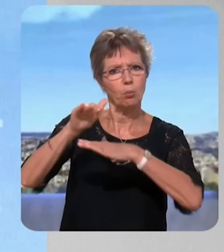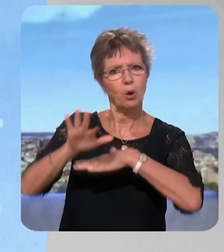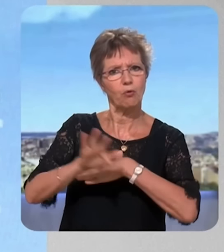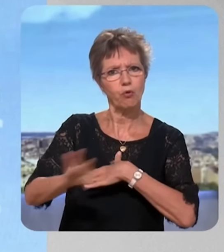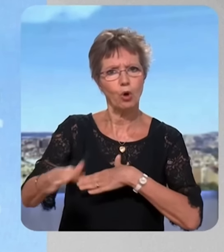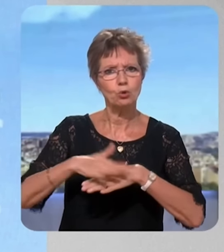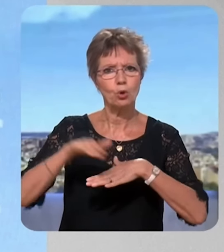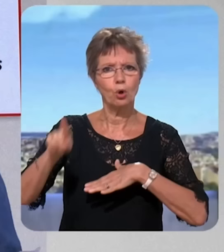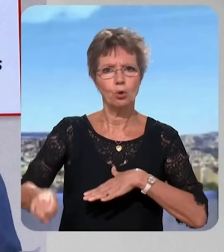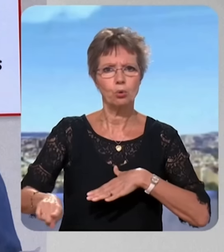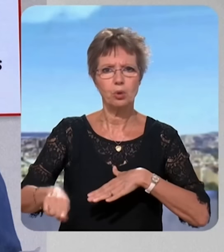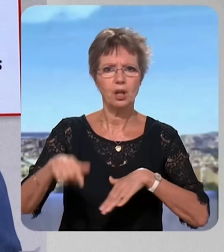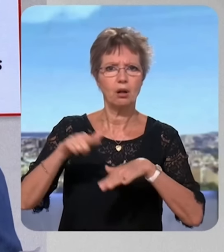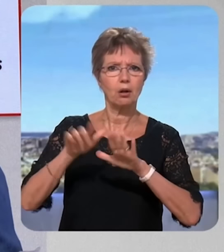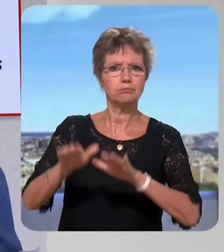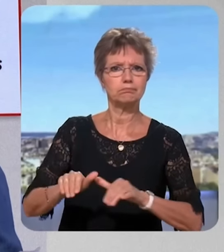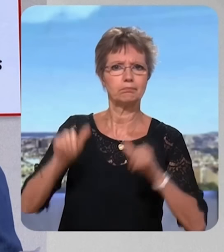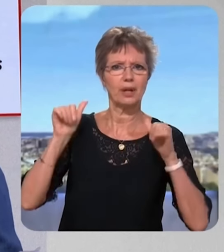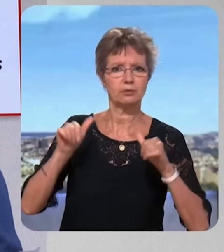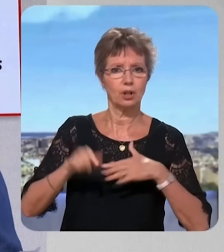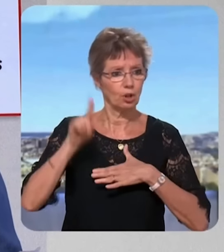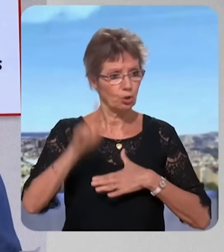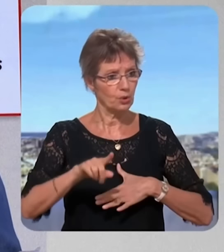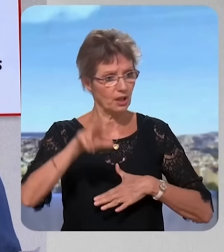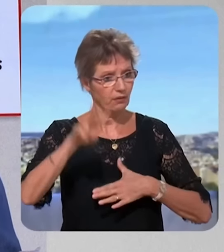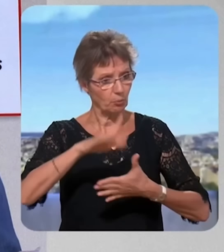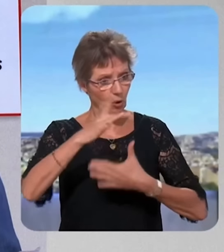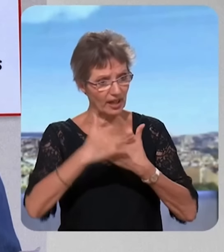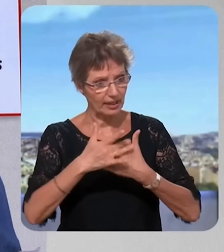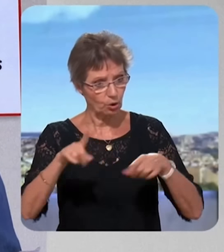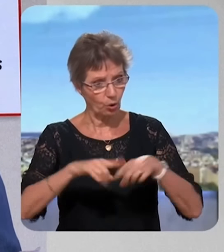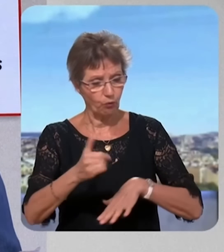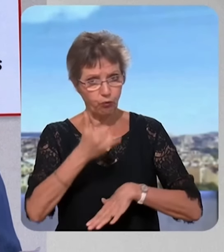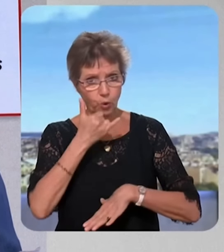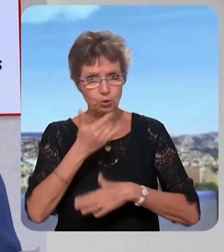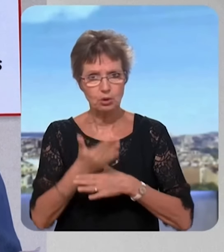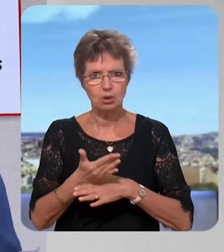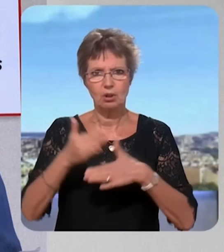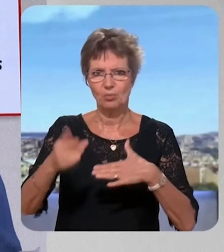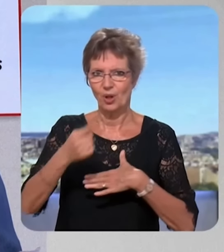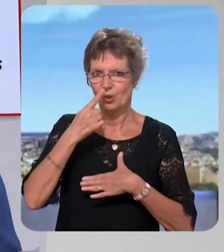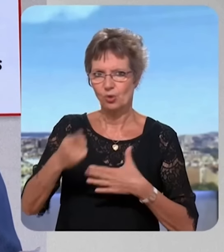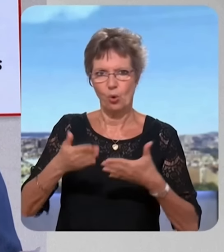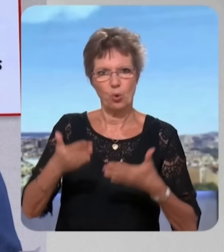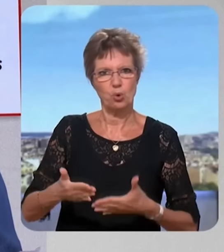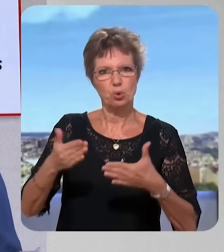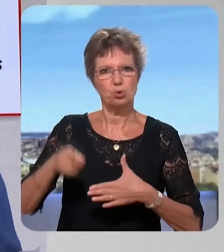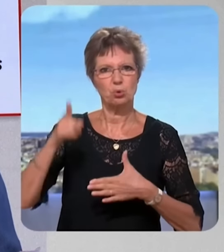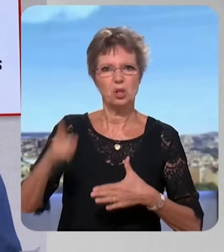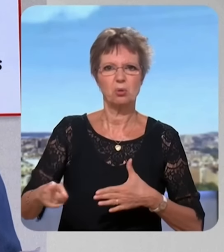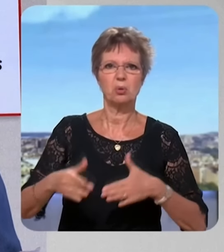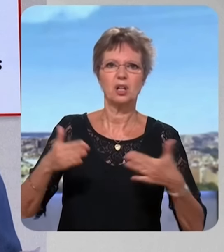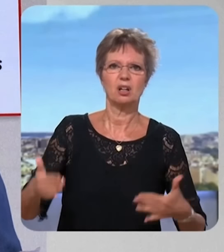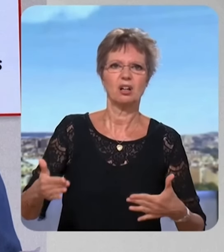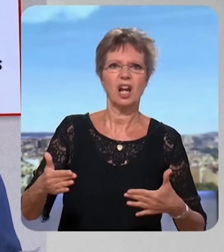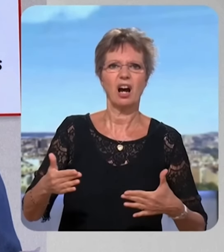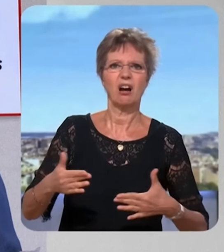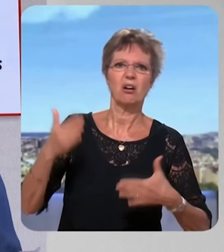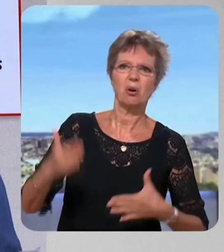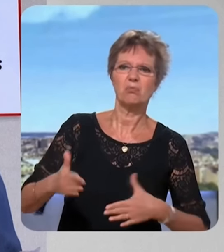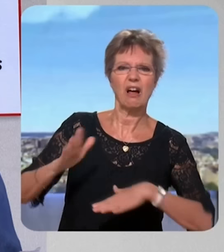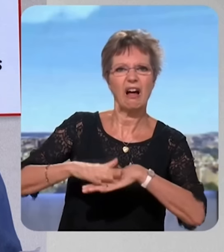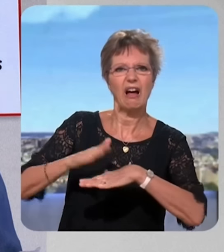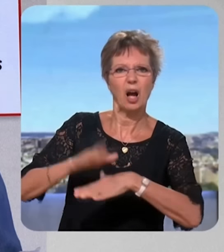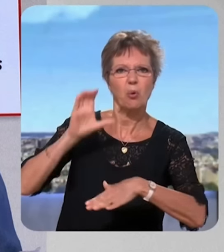manifestement il a renoncé à être le président de tous les Français. – faute de sa part d'écrire cette lettre à votre avis ? – Je considère qu'aujourd'hui, il n'a pas à prendre position contre tel ou tel